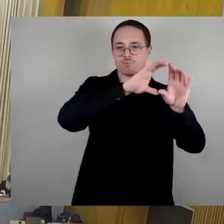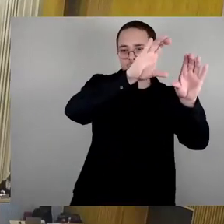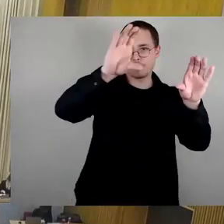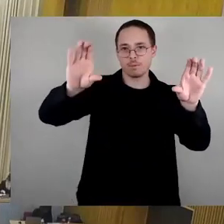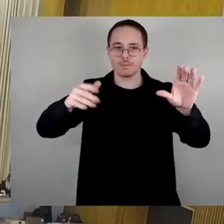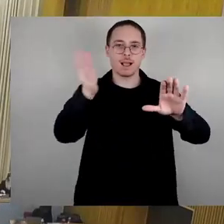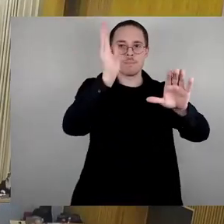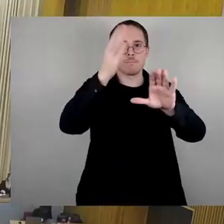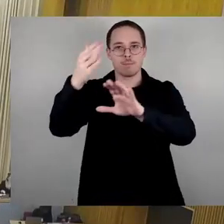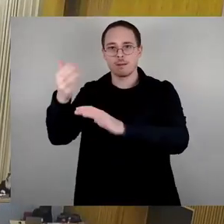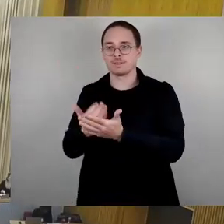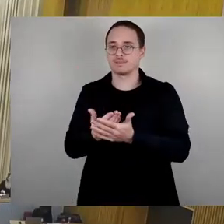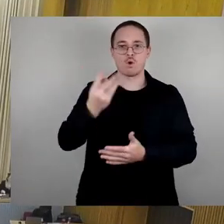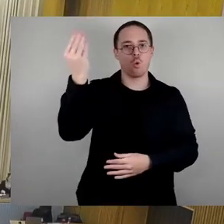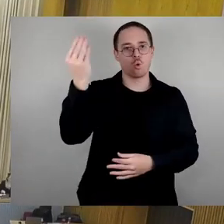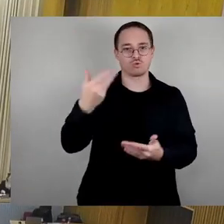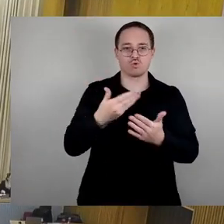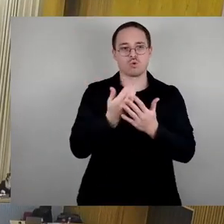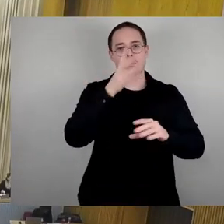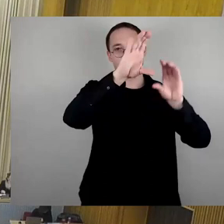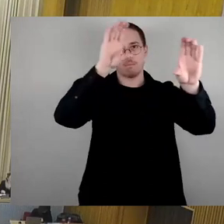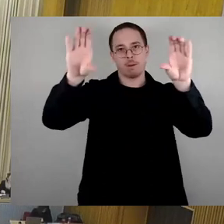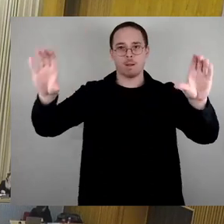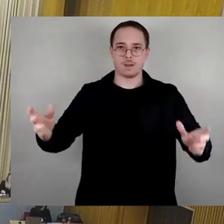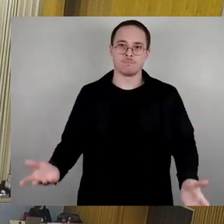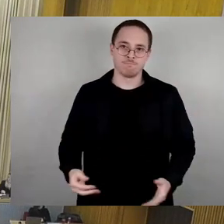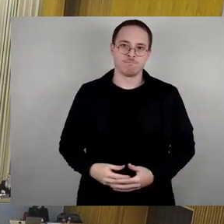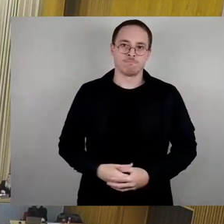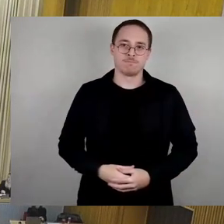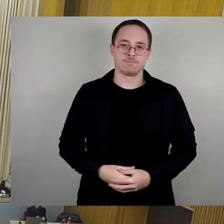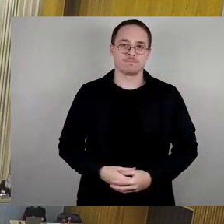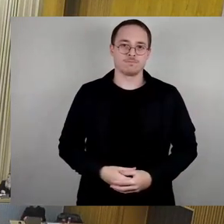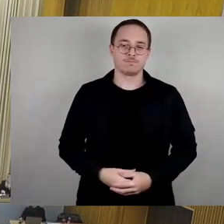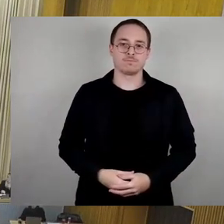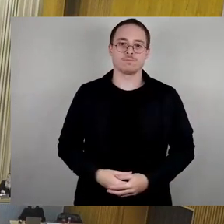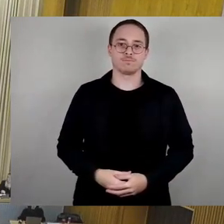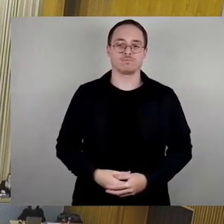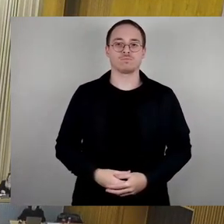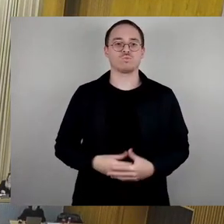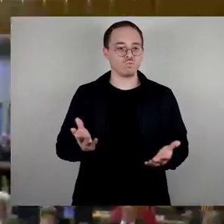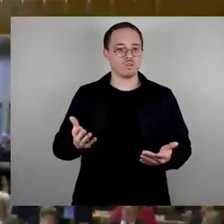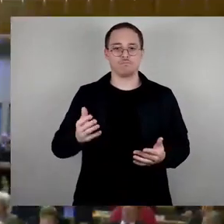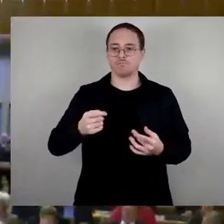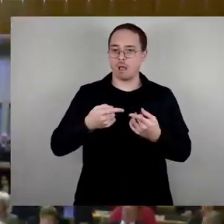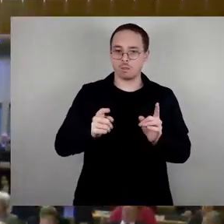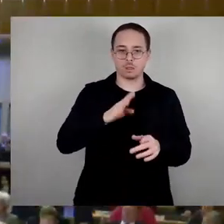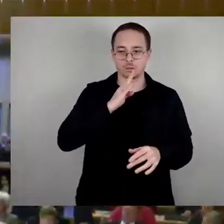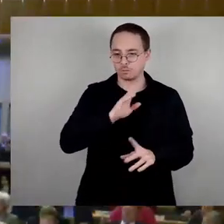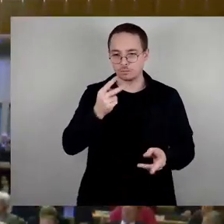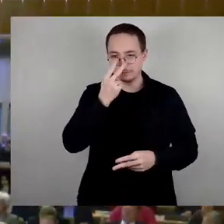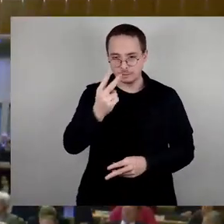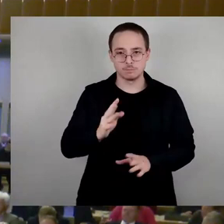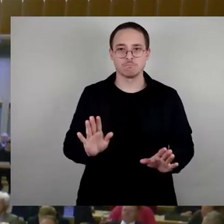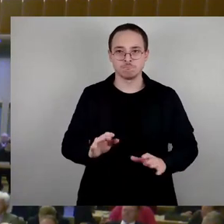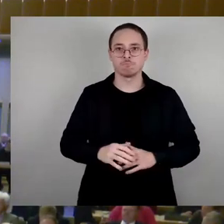Okay, weiter Reden, das sehe ich nicht. Und da wurden wir wie angekündigt zum Abschluss vor der Abstimmung nochmal der Kulturbürgermeisterin Frau